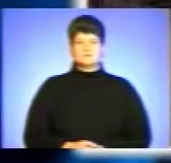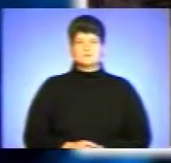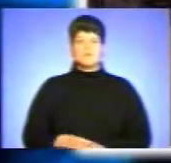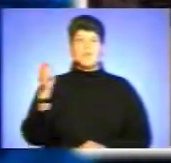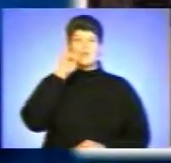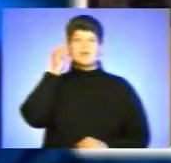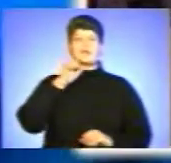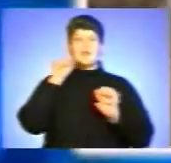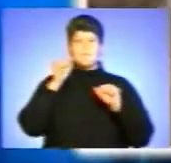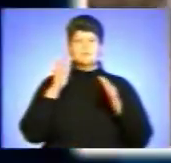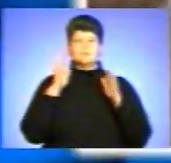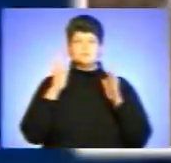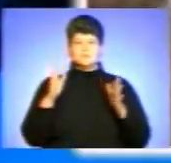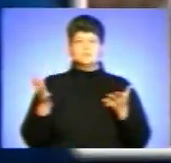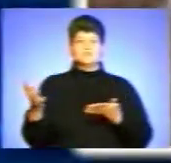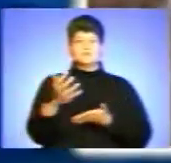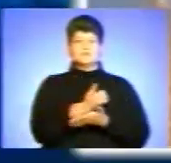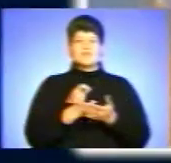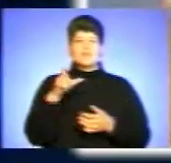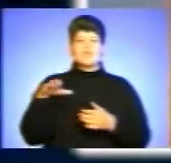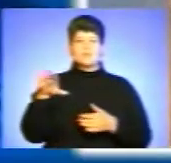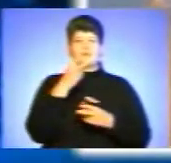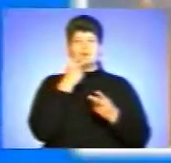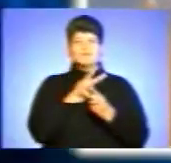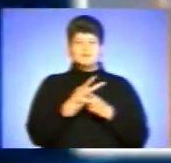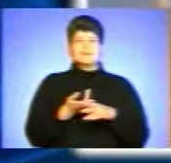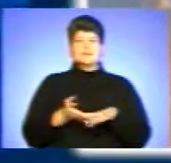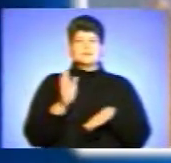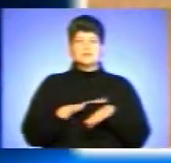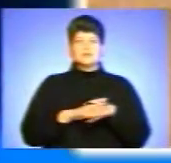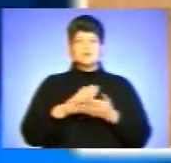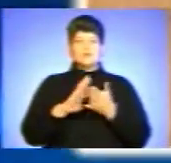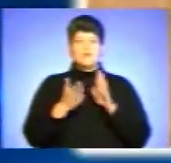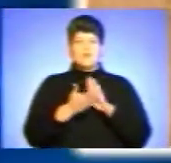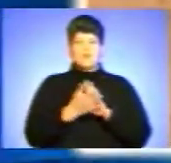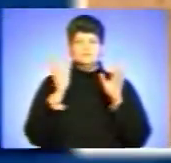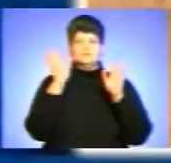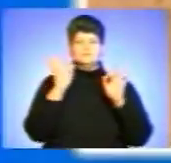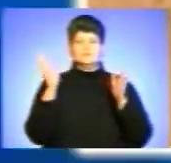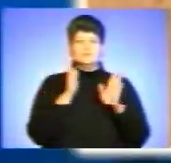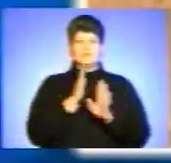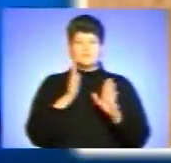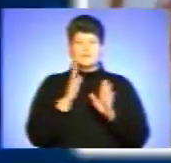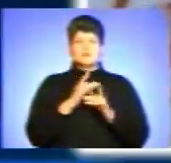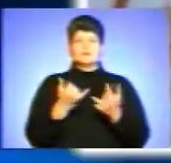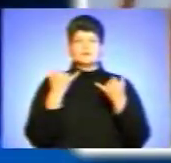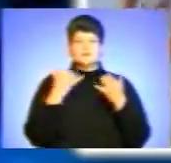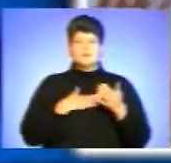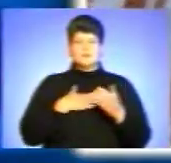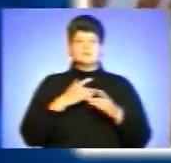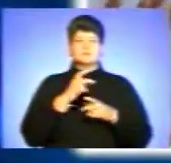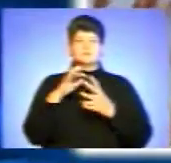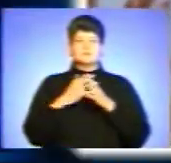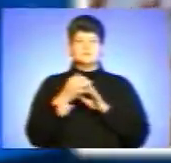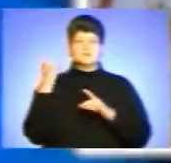Україна може стати житницею Європи. Незважаючи на складні погодні умови, під час посібної, вітчизняний агропромисловий комплекс очікує урожай